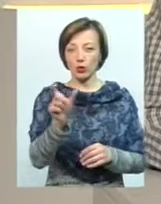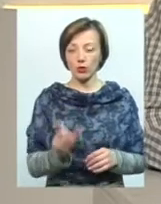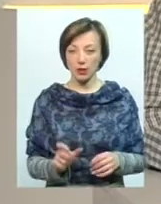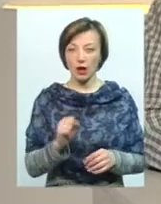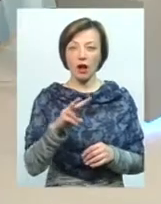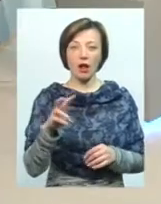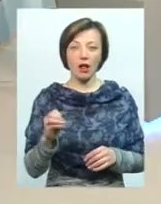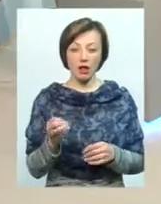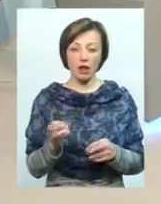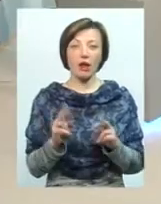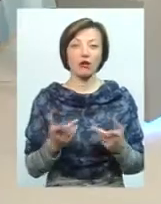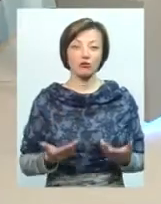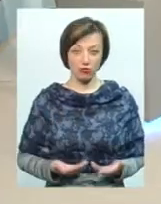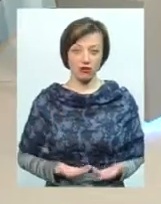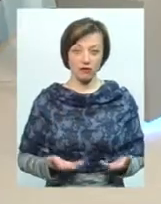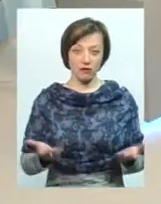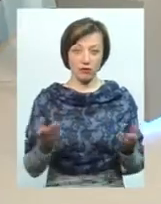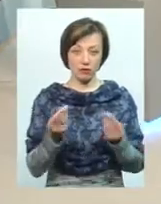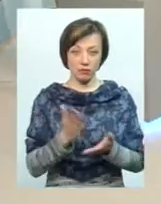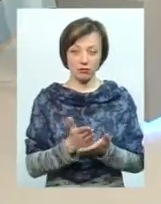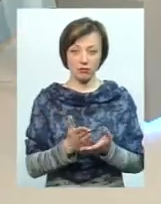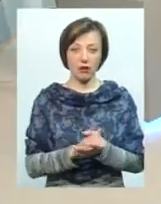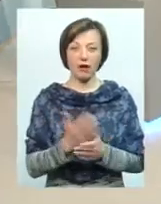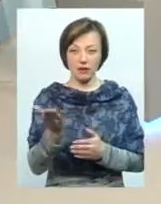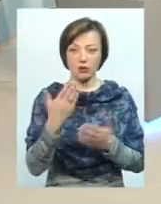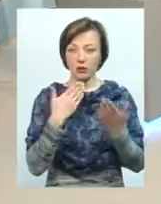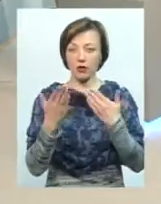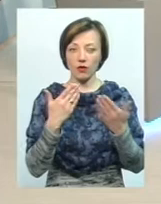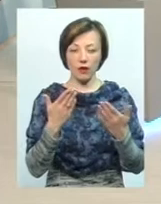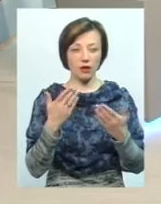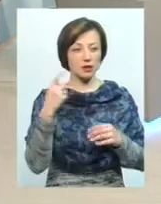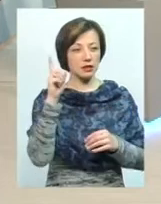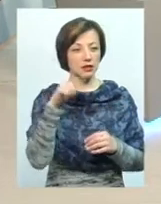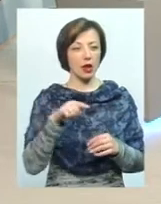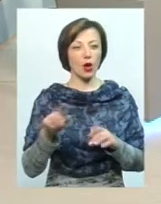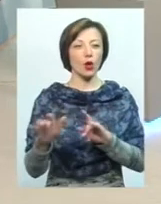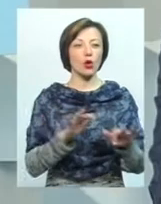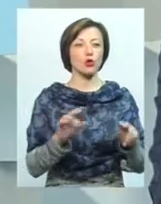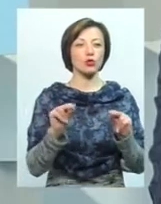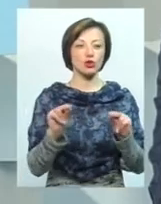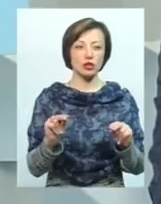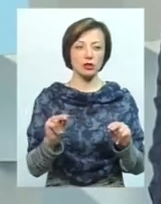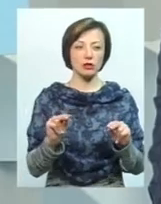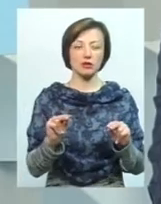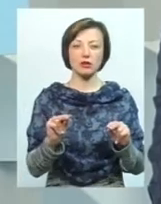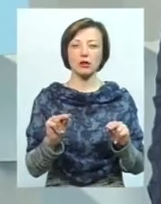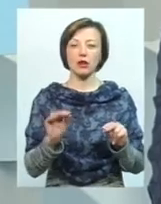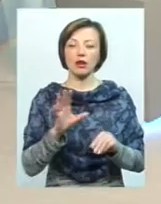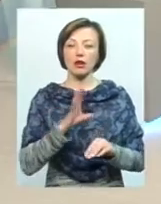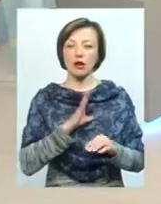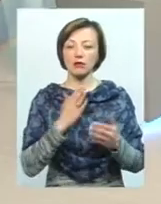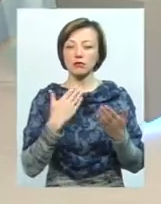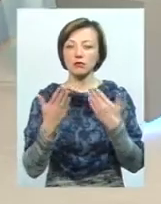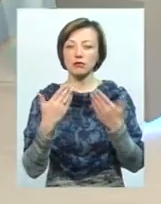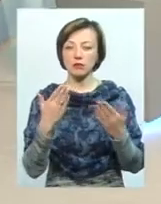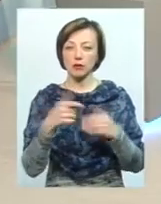за щось живе. Ви спілкувалися, я знаю, тому що, ну, Рух, чесно, принаймні, брав коментар Олександра Скочеляса з